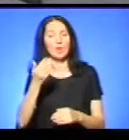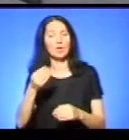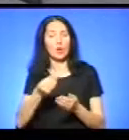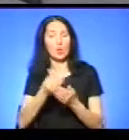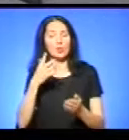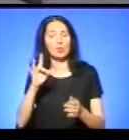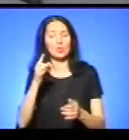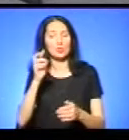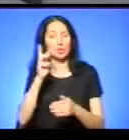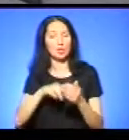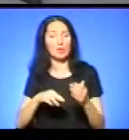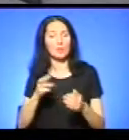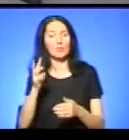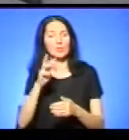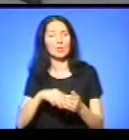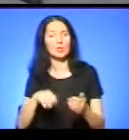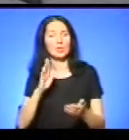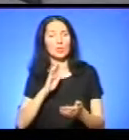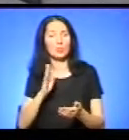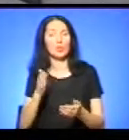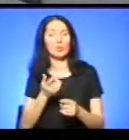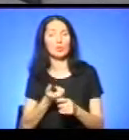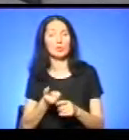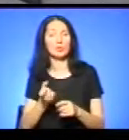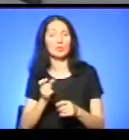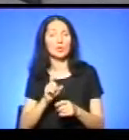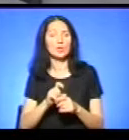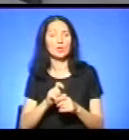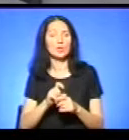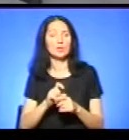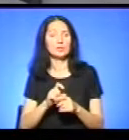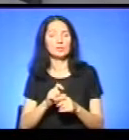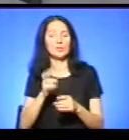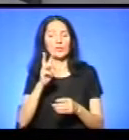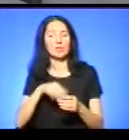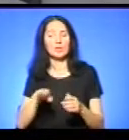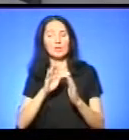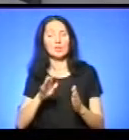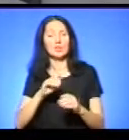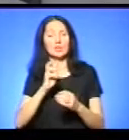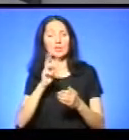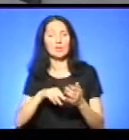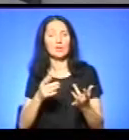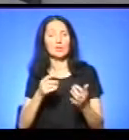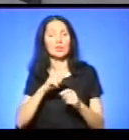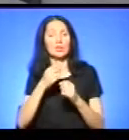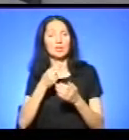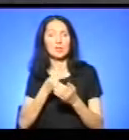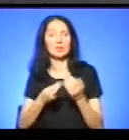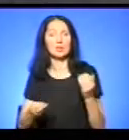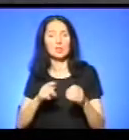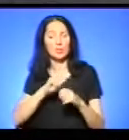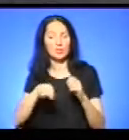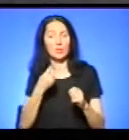штрафів? Штрафи досить бувають, ну, скажімо, штраф не стільки штраф, скільки збитки. Тому що пожежа вона не